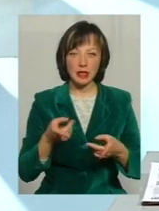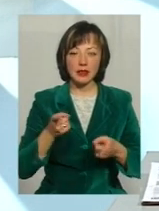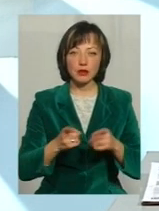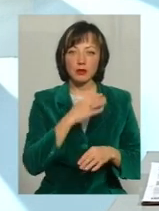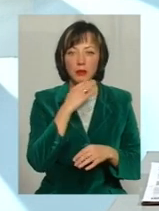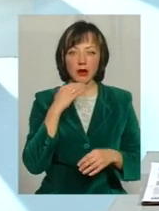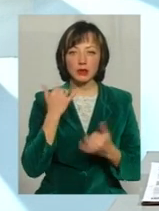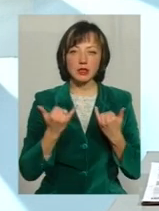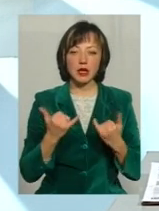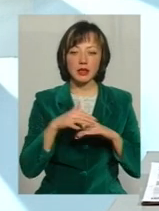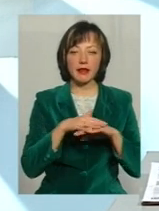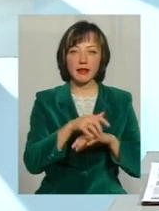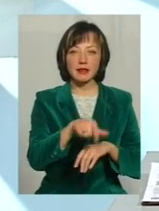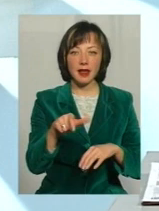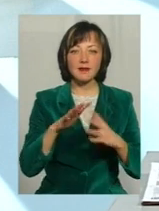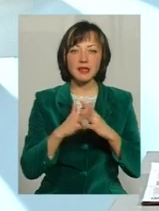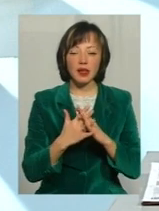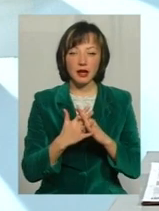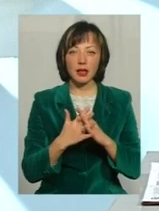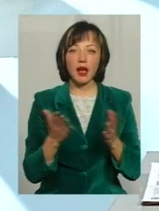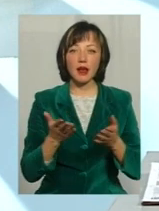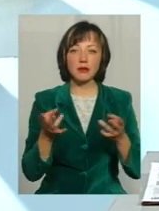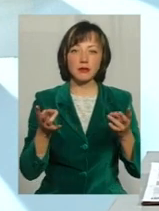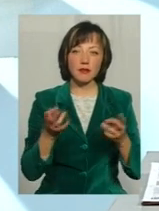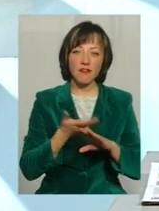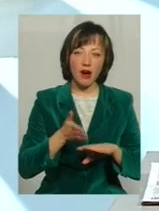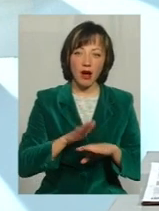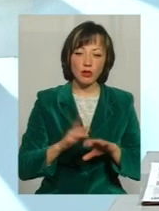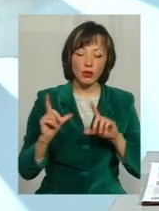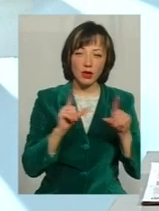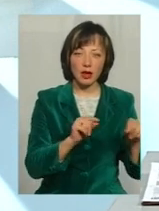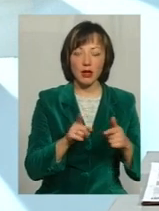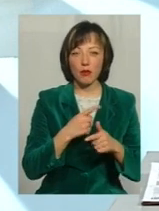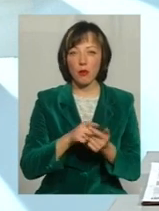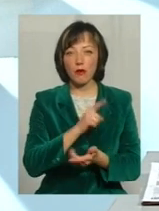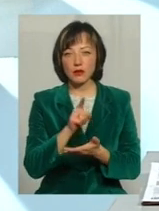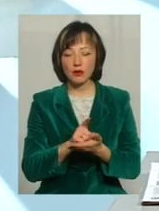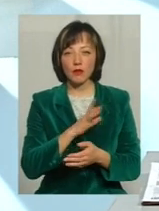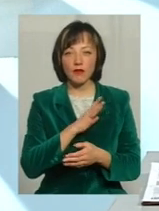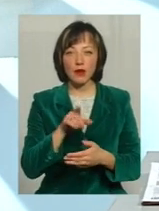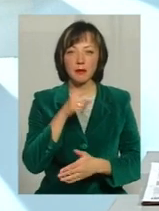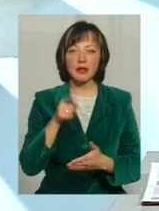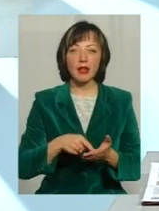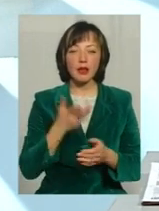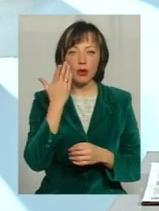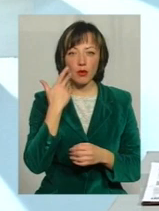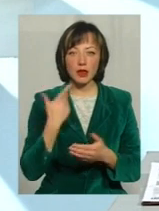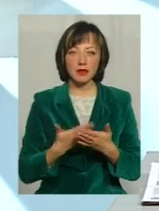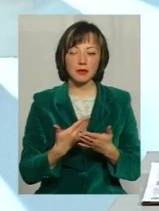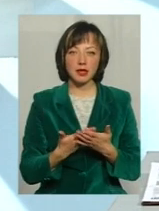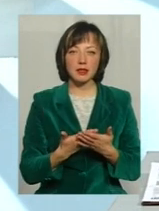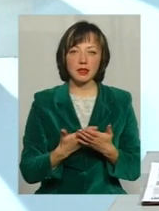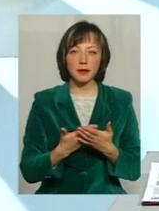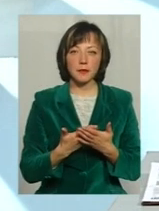багато зараз населення, всіскі місцевості, яким, можливо, важко виїхати Або обов'язково ще бувають такі питання, коли, можливо,